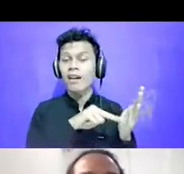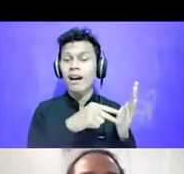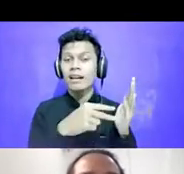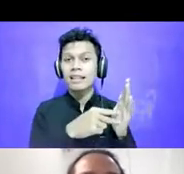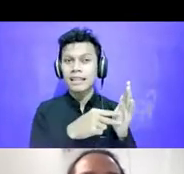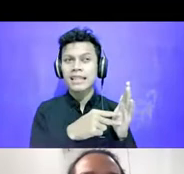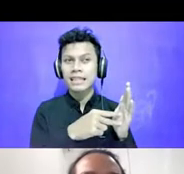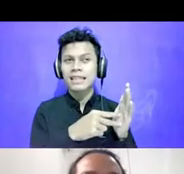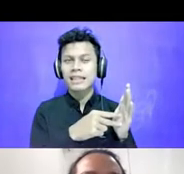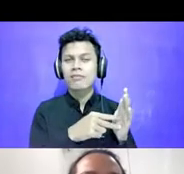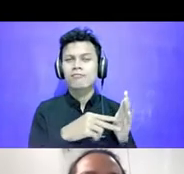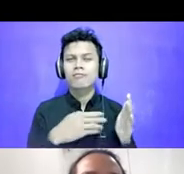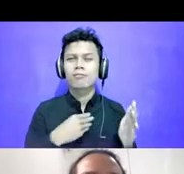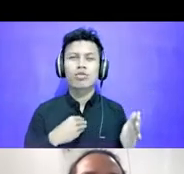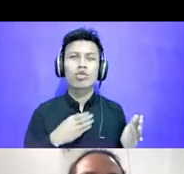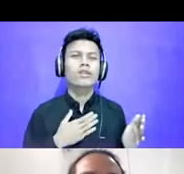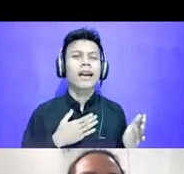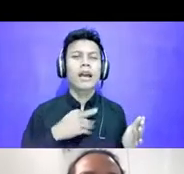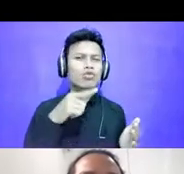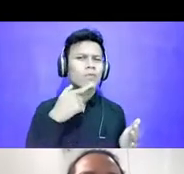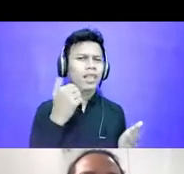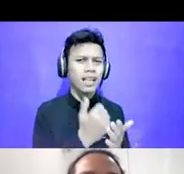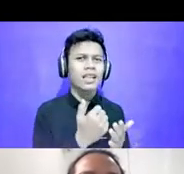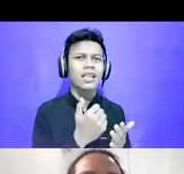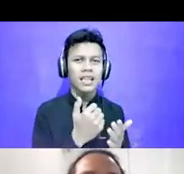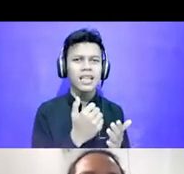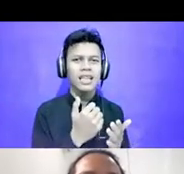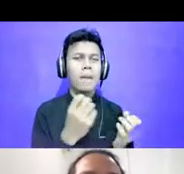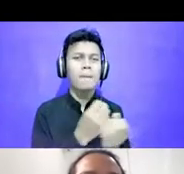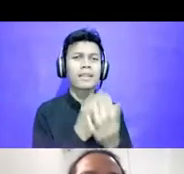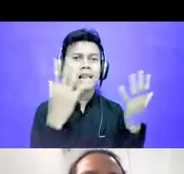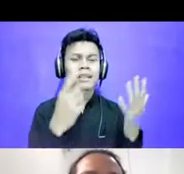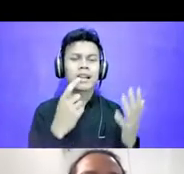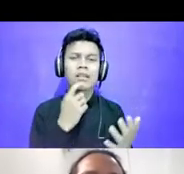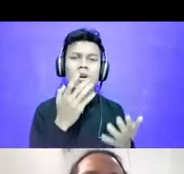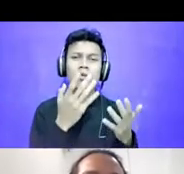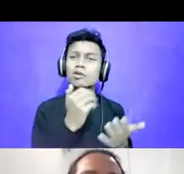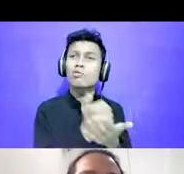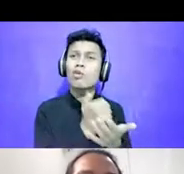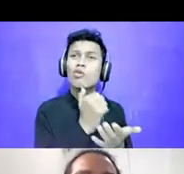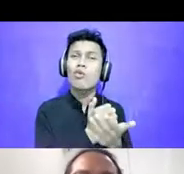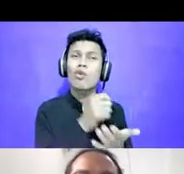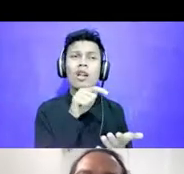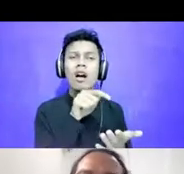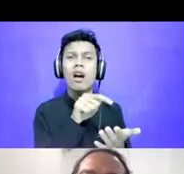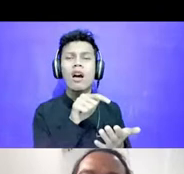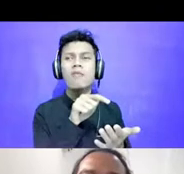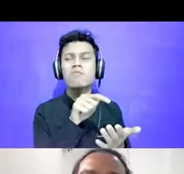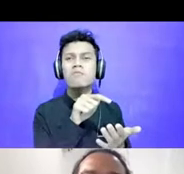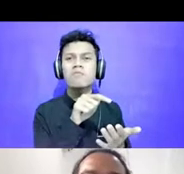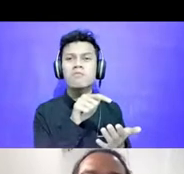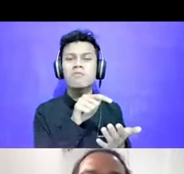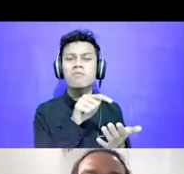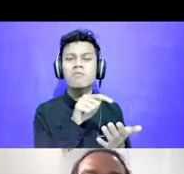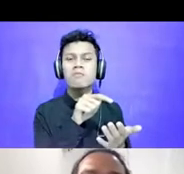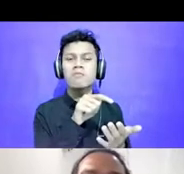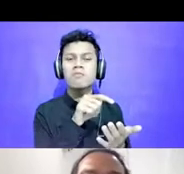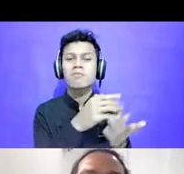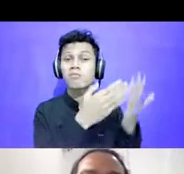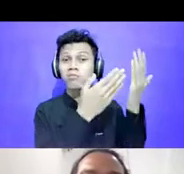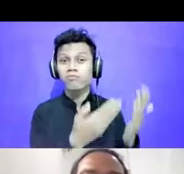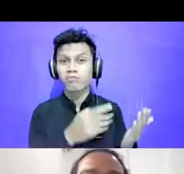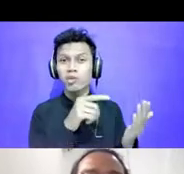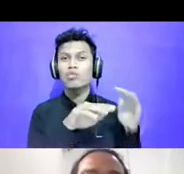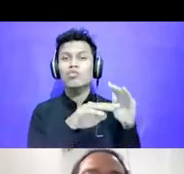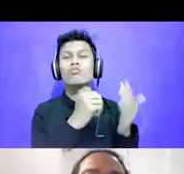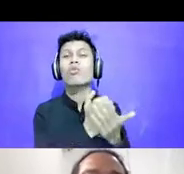merupakan penting Yang menjelaskan bagaimana sebenarnya bahwa ini adalah sesuatu yang